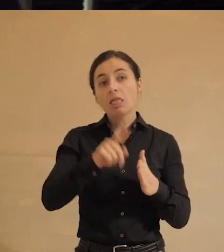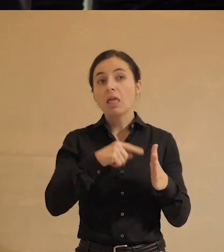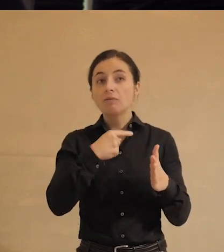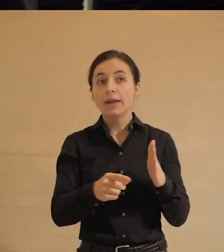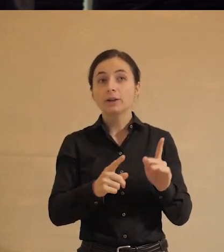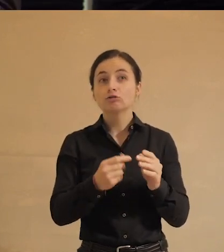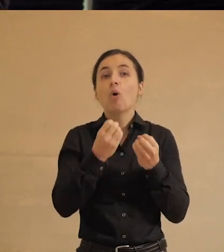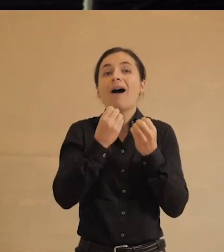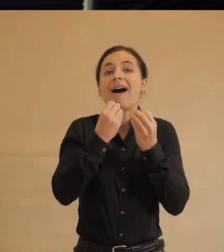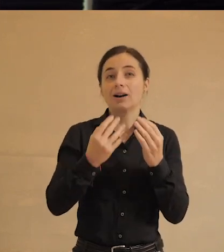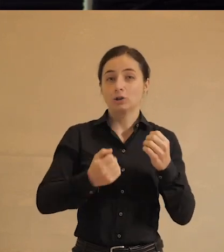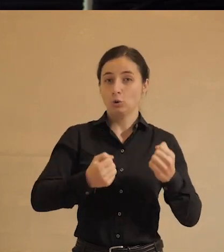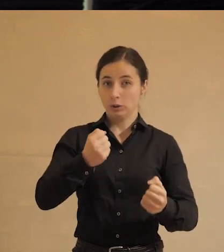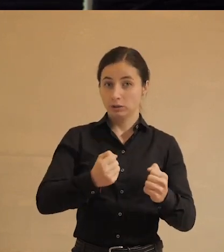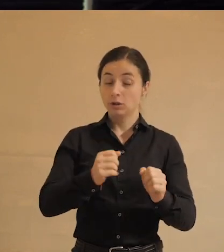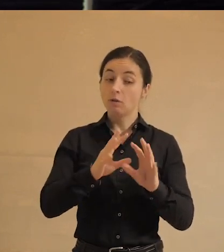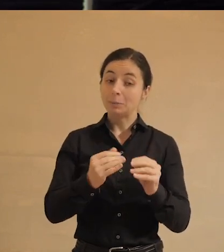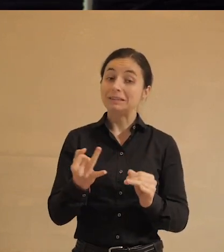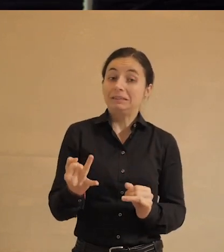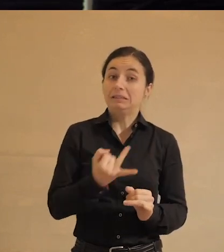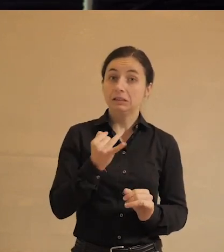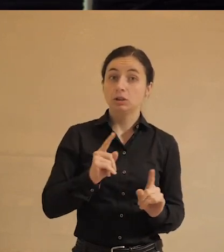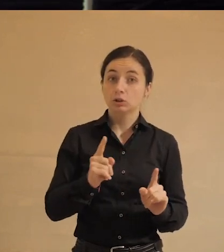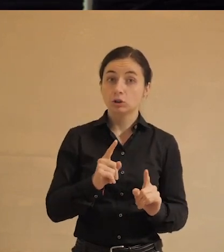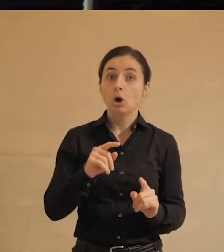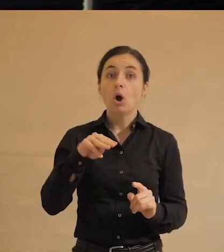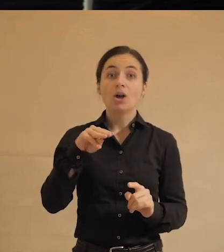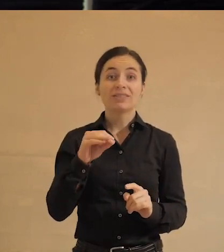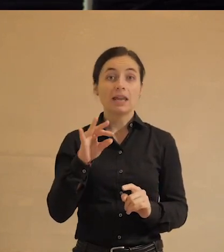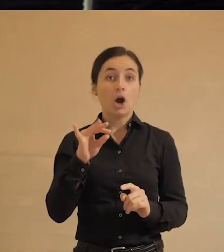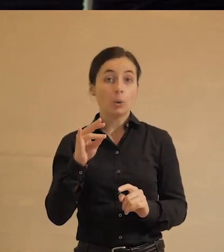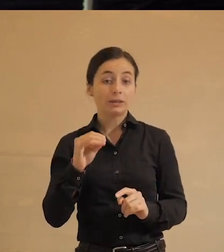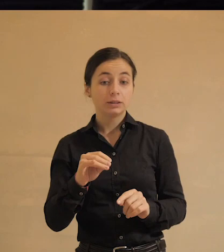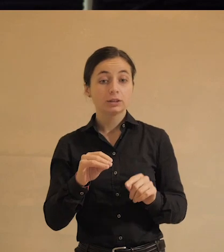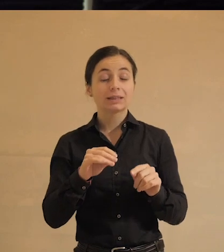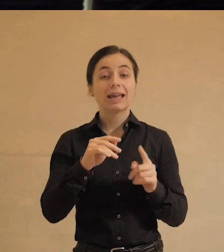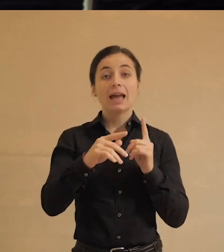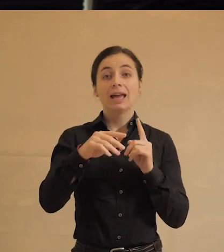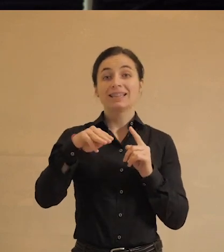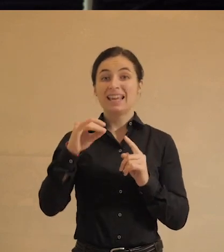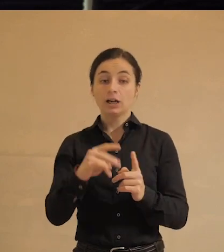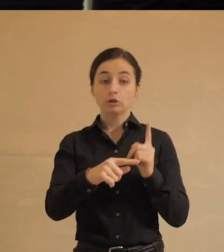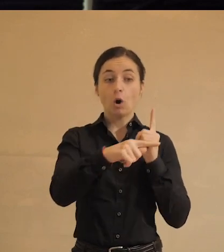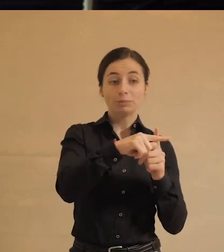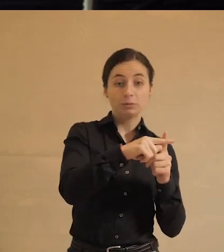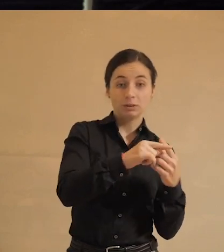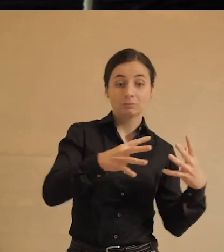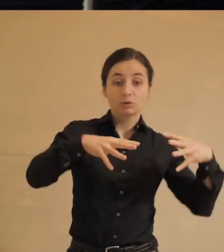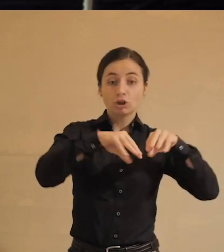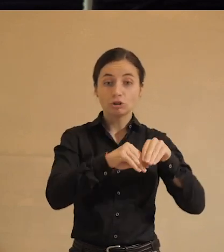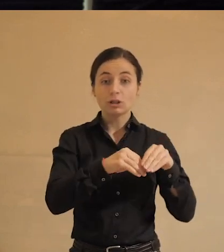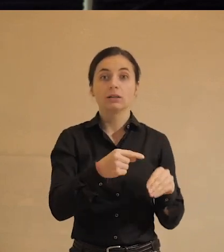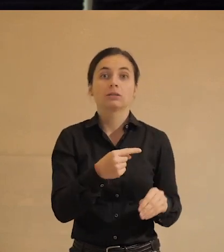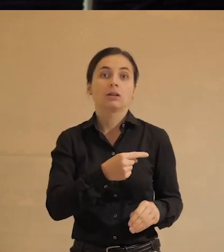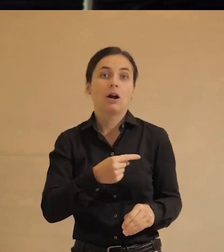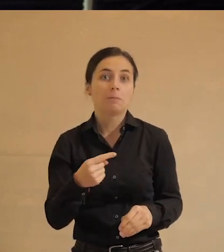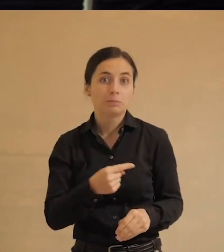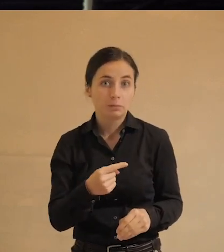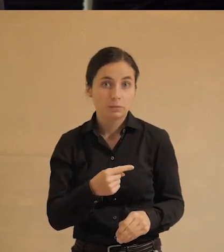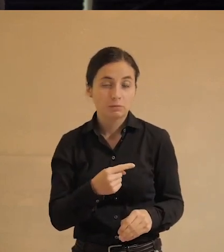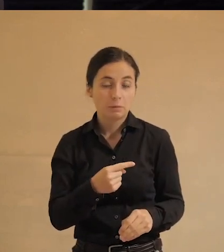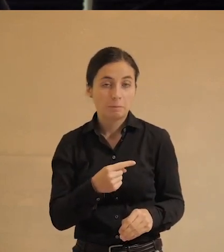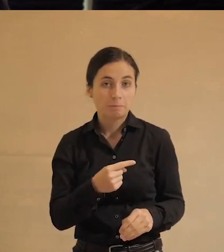как-то хорошо ездить. Но вообще интересно, что теоретический технооптимизм сочетается с технопессимизмом на практике.